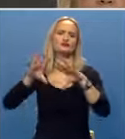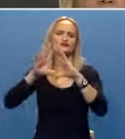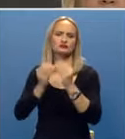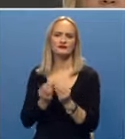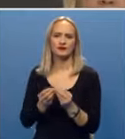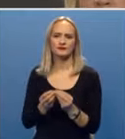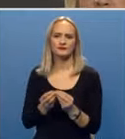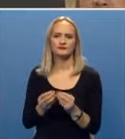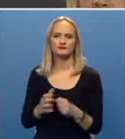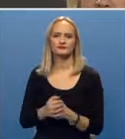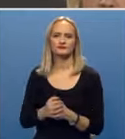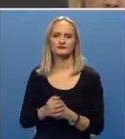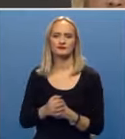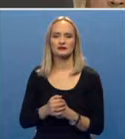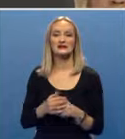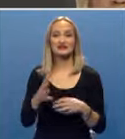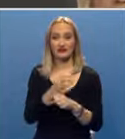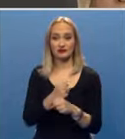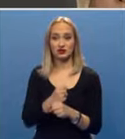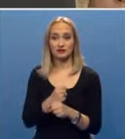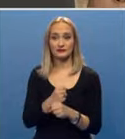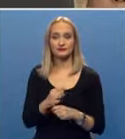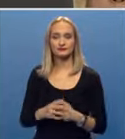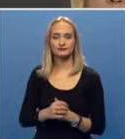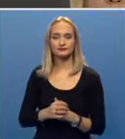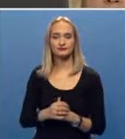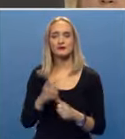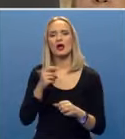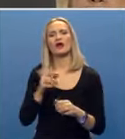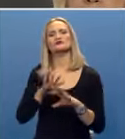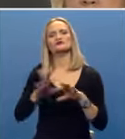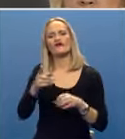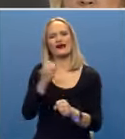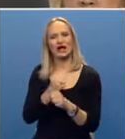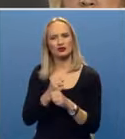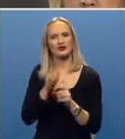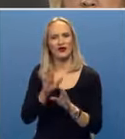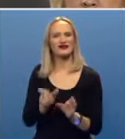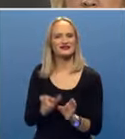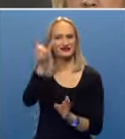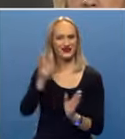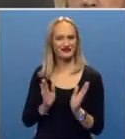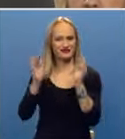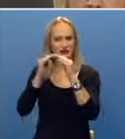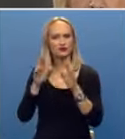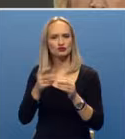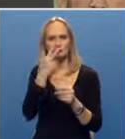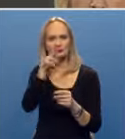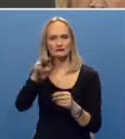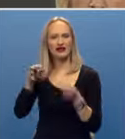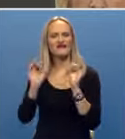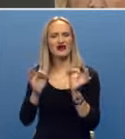i završiti izvođenje radova na ovoj zgradi i da možemo nadzirati kvalitet